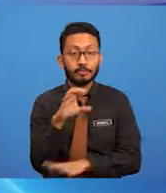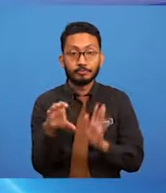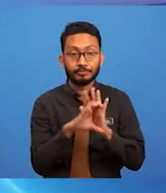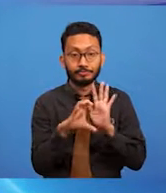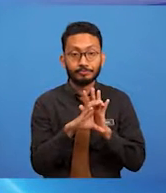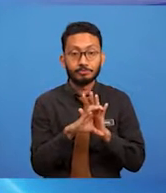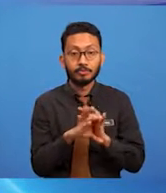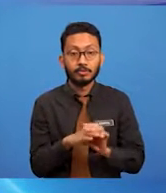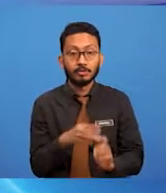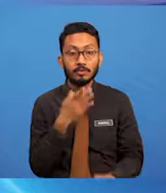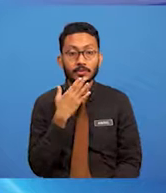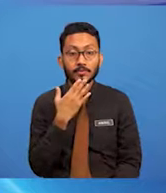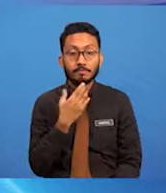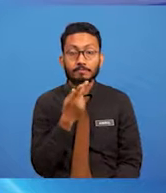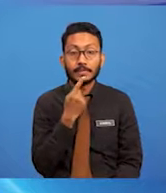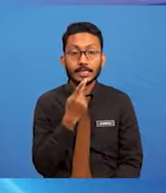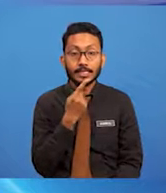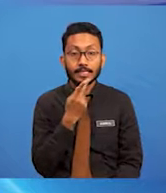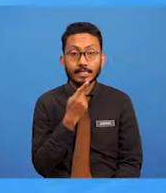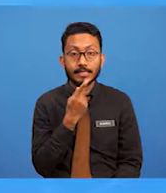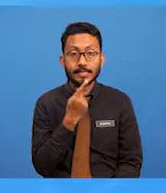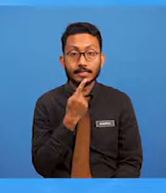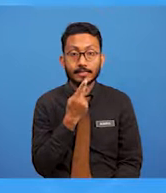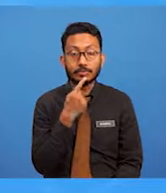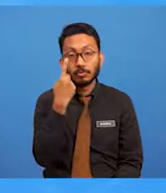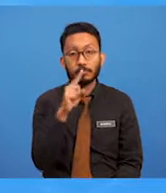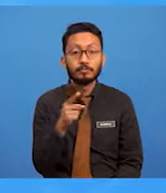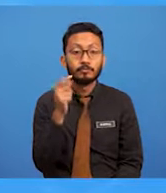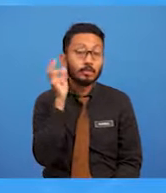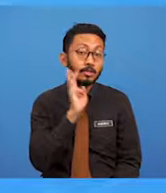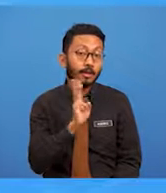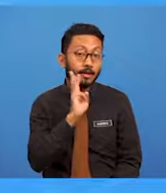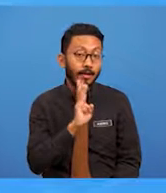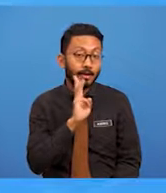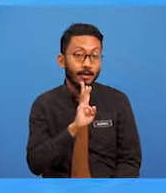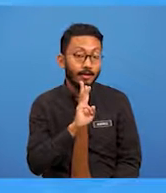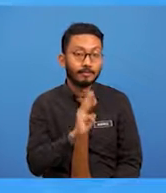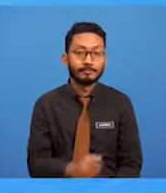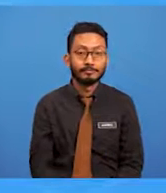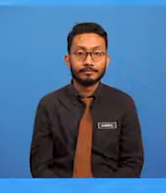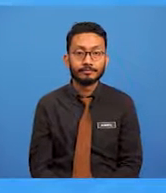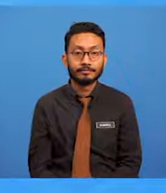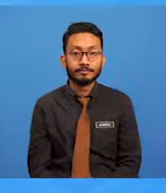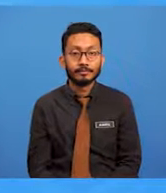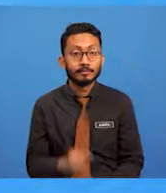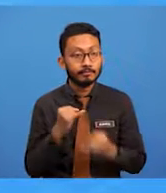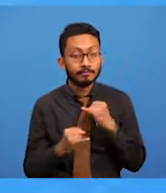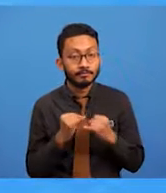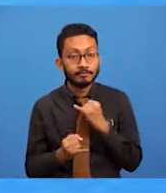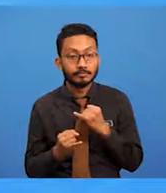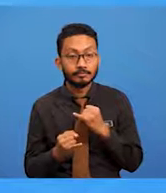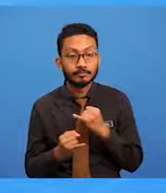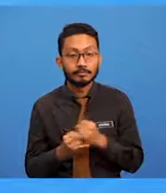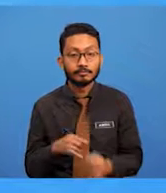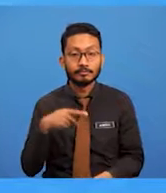warna yang sinonim dengan kaum wanita. Dan konsep warna yang terakhir adalah play food.